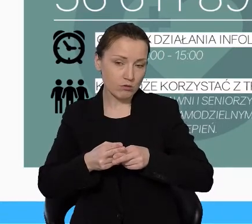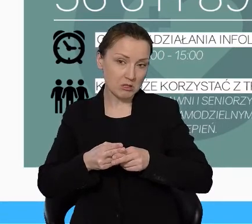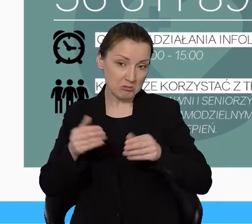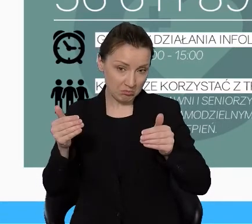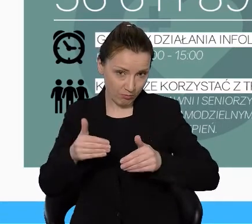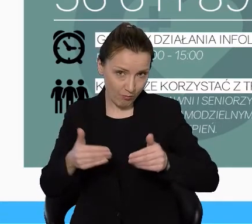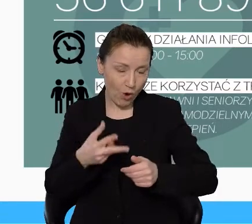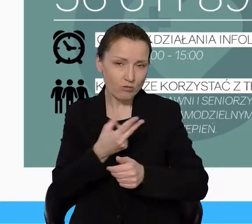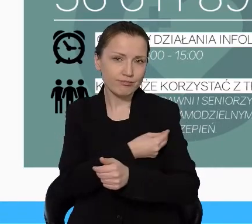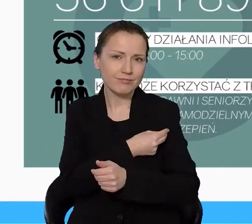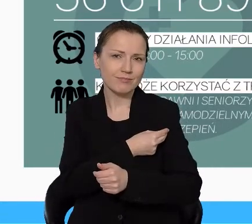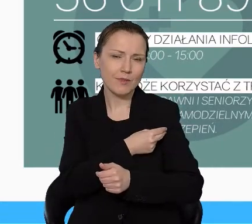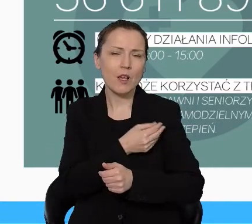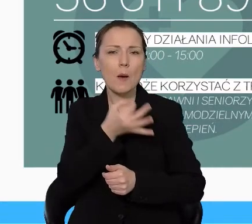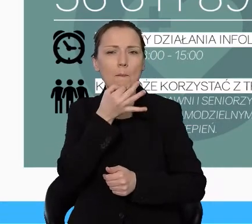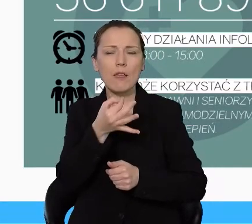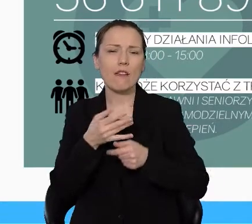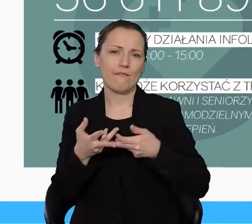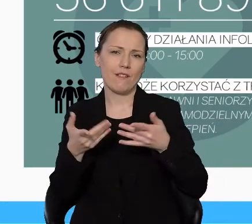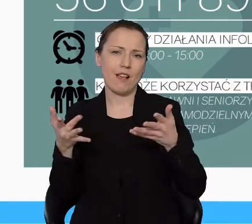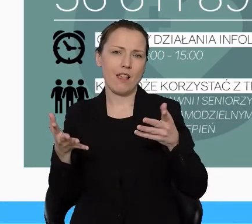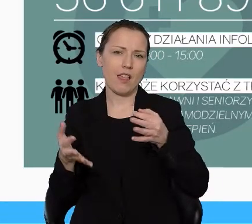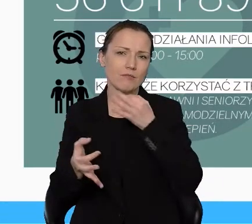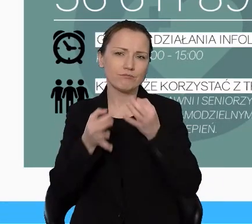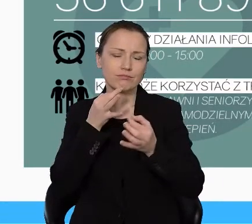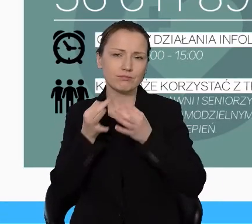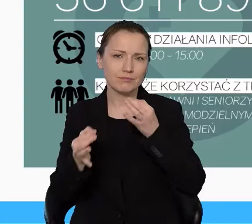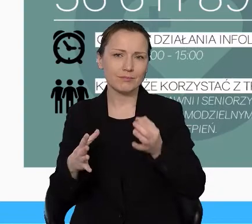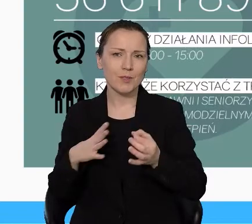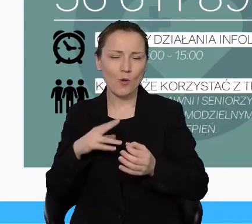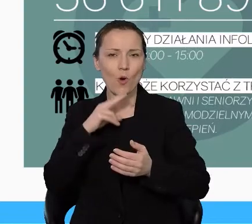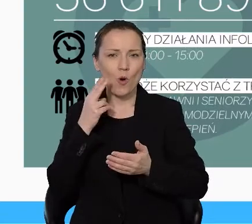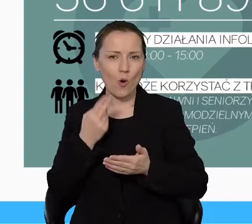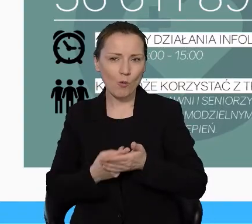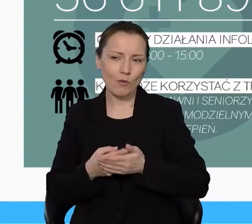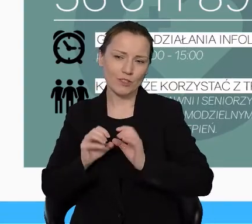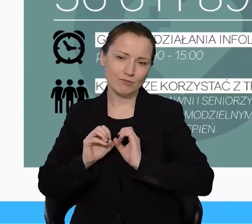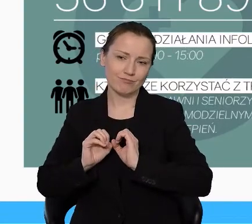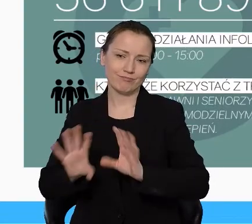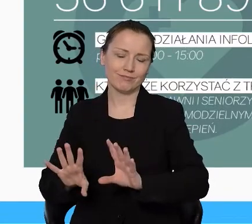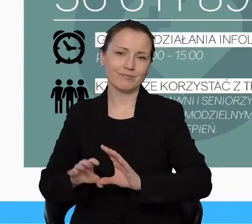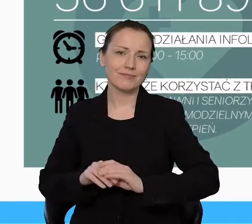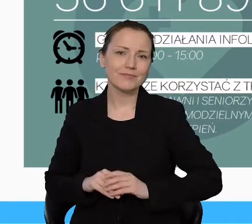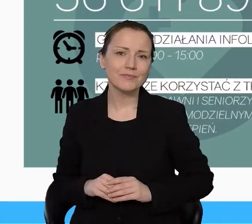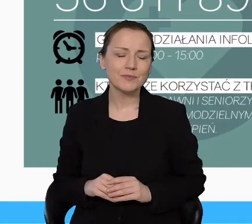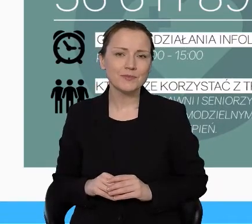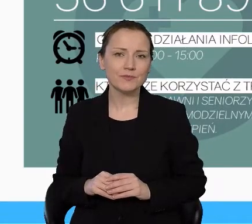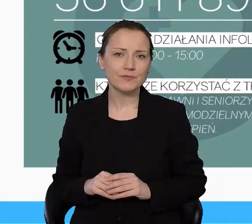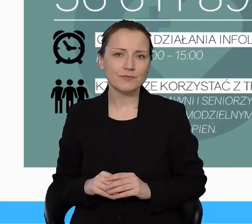zaszczepiony, takich pytań jest bardzo dużo i te odpowiedzi są skrupulatnie udzielane.